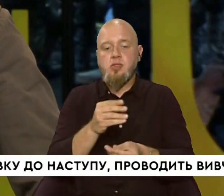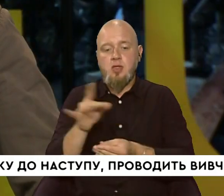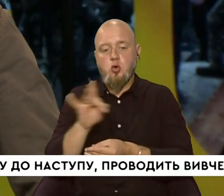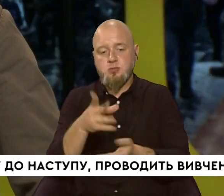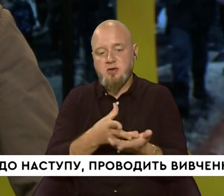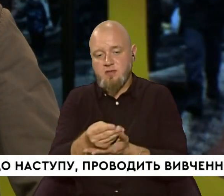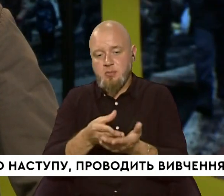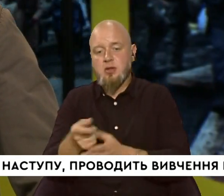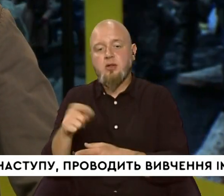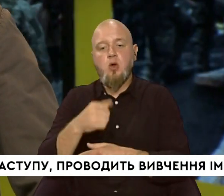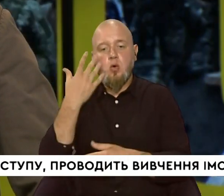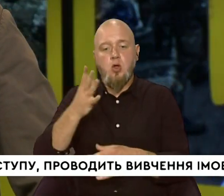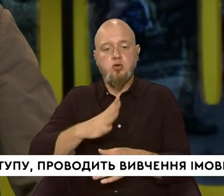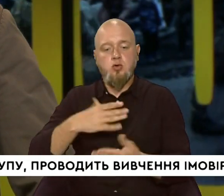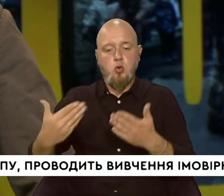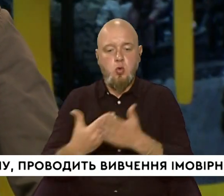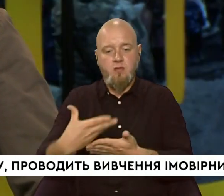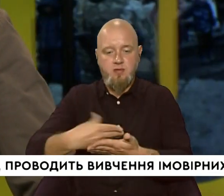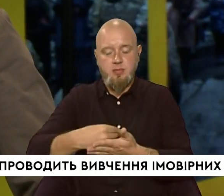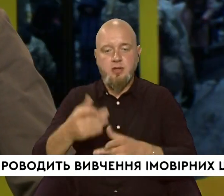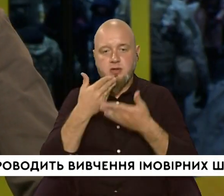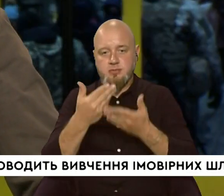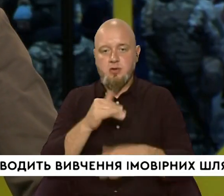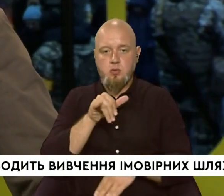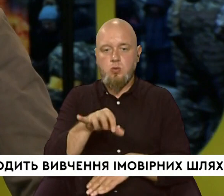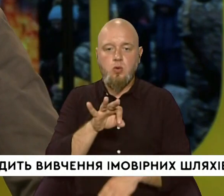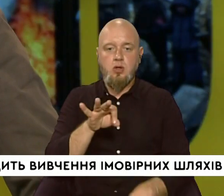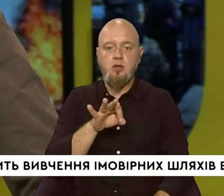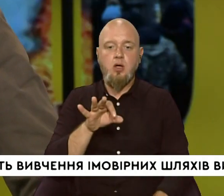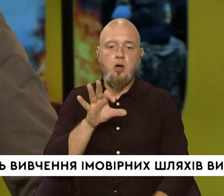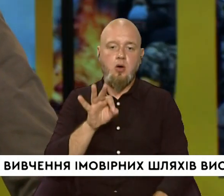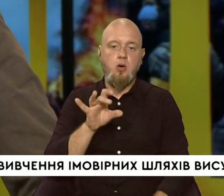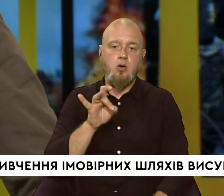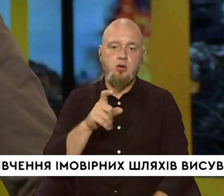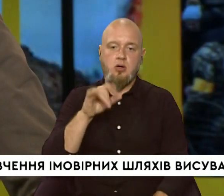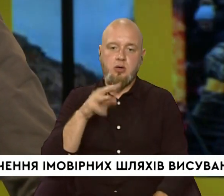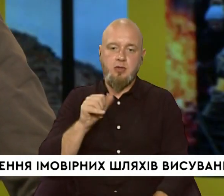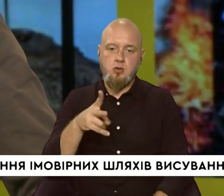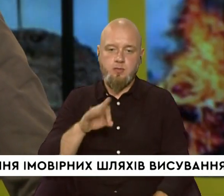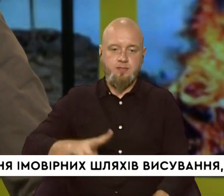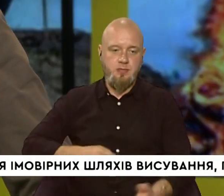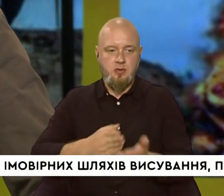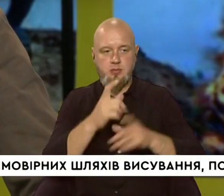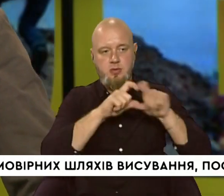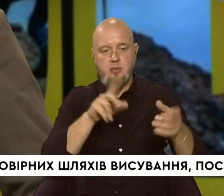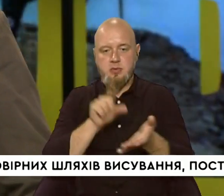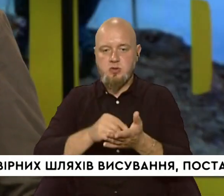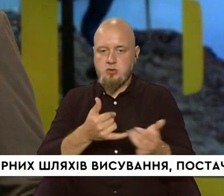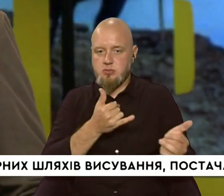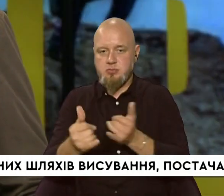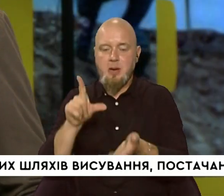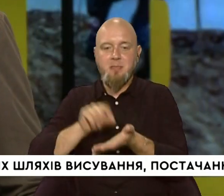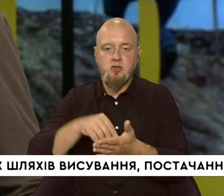та коли очікувати нових виплат, розпитаємо в Олени Охріменко, директорки Департаменту пенсійного забезпечення